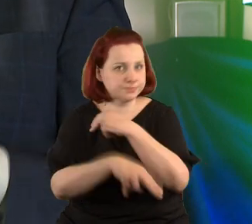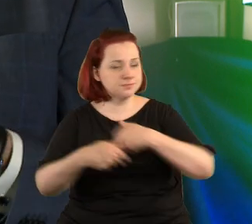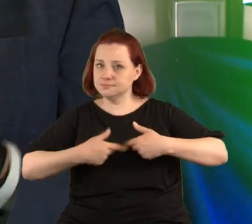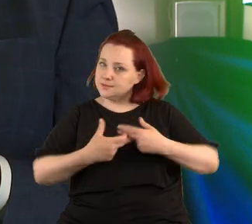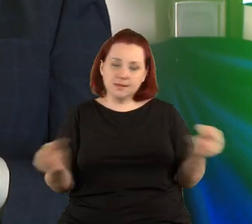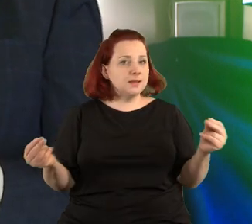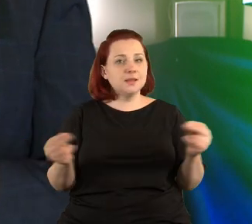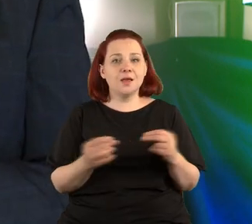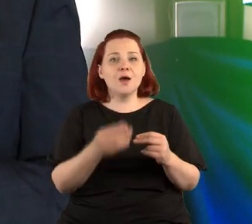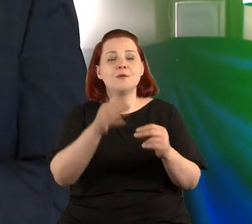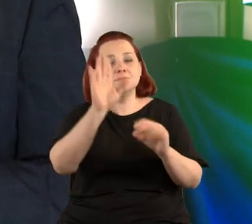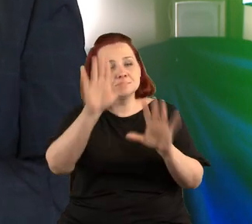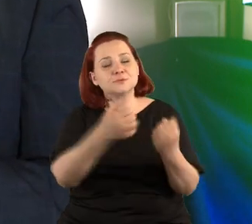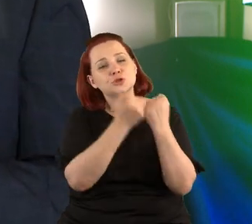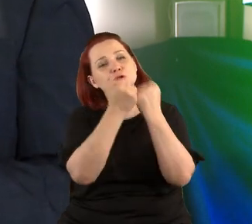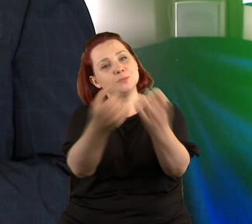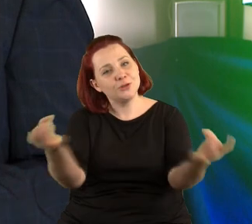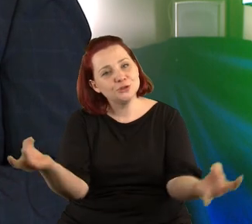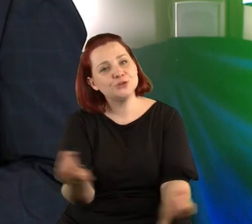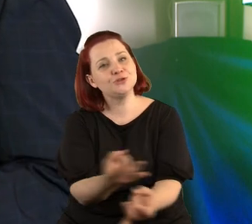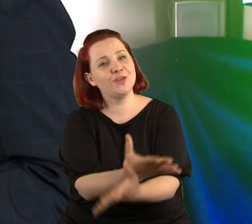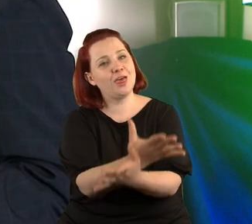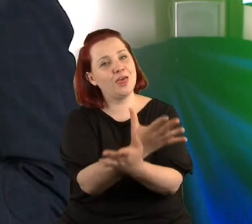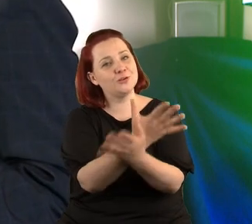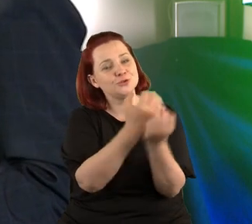Świeży bądź, zostań kul.